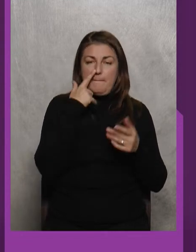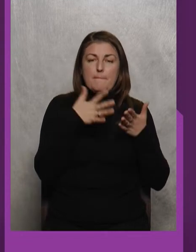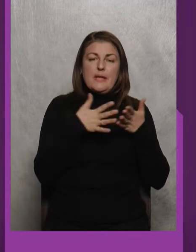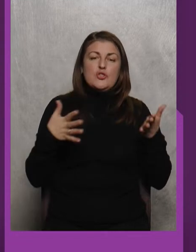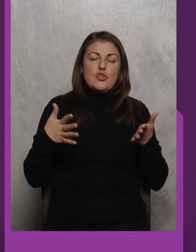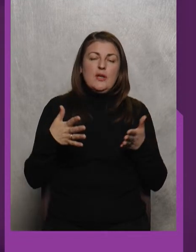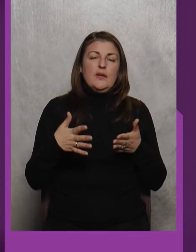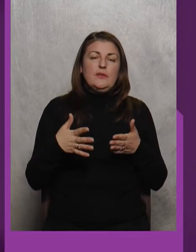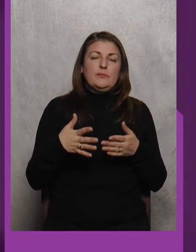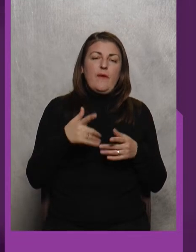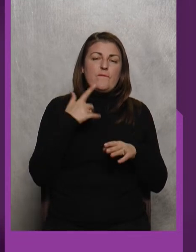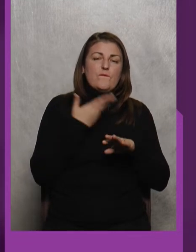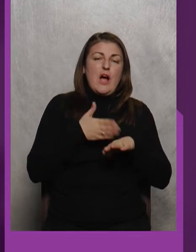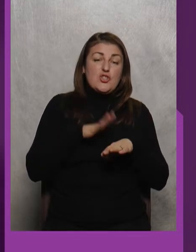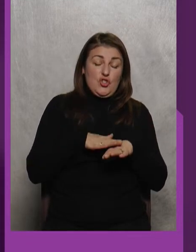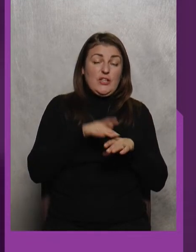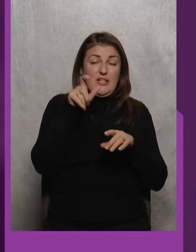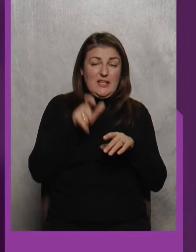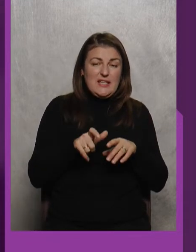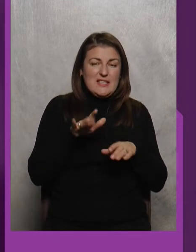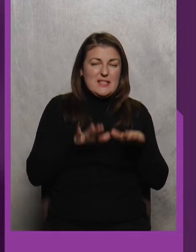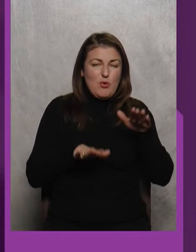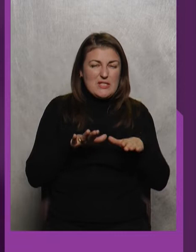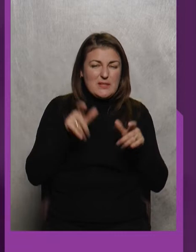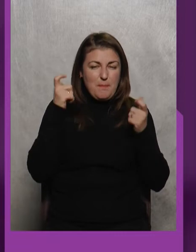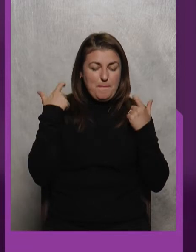Більше важкі спортсмени більше борються